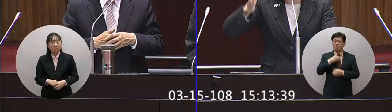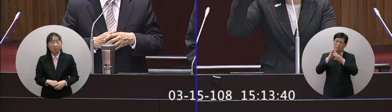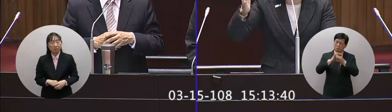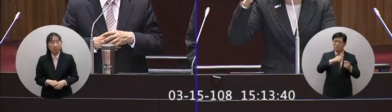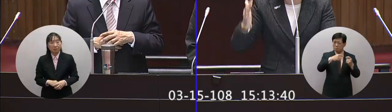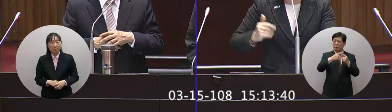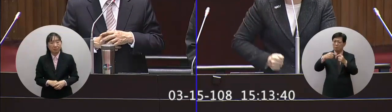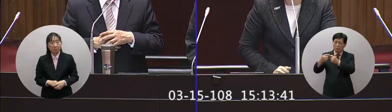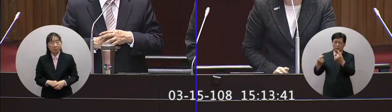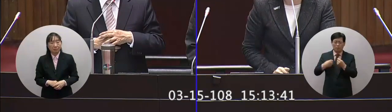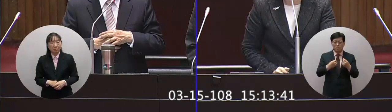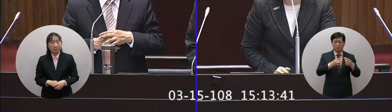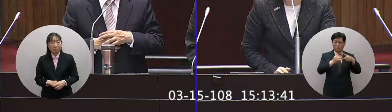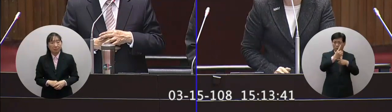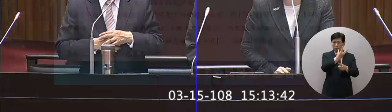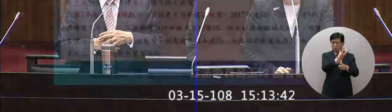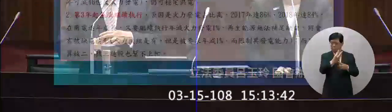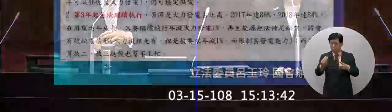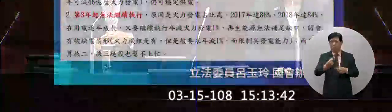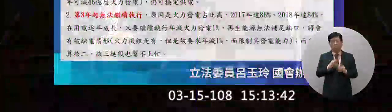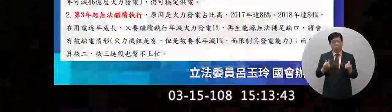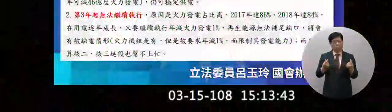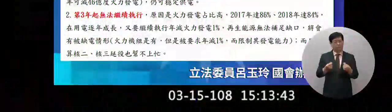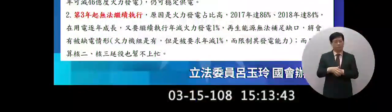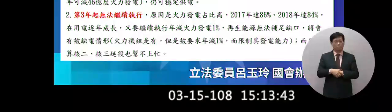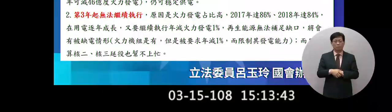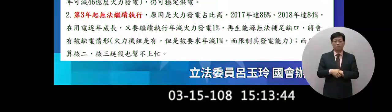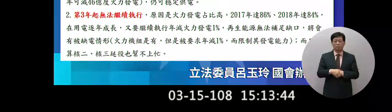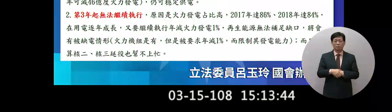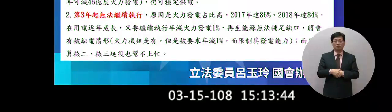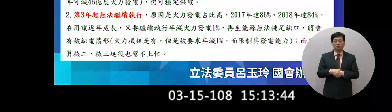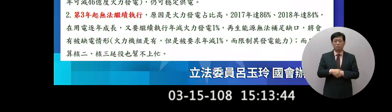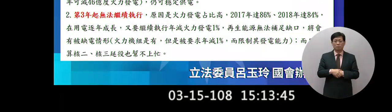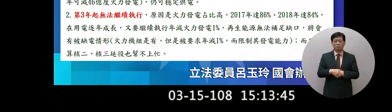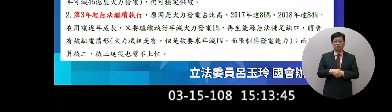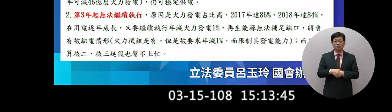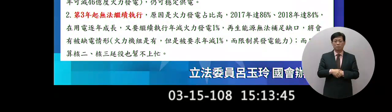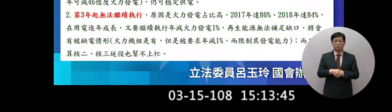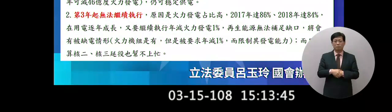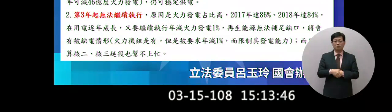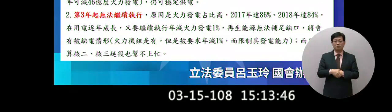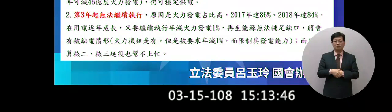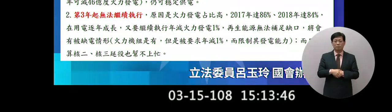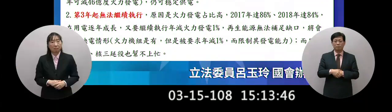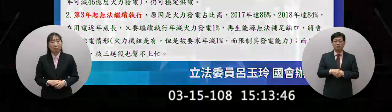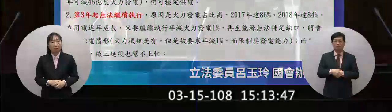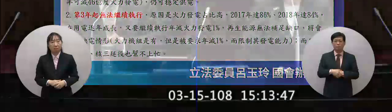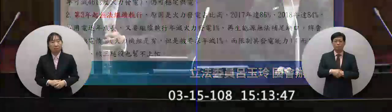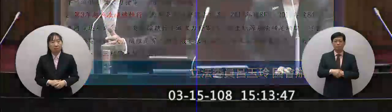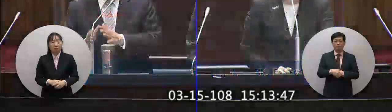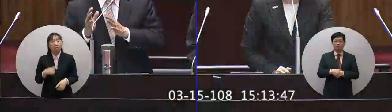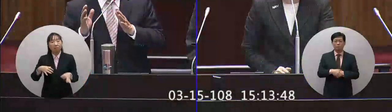繼續每年遞減1%的火力發電啊的量啊不是工投效率不是這樣而我們也